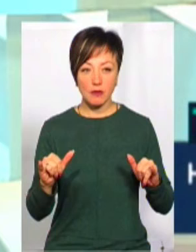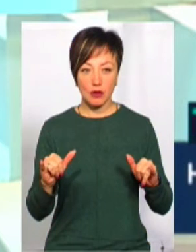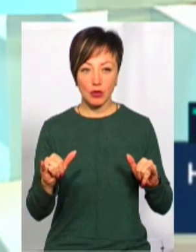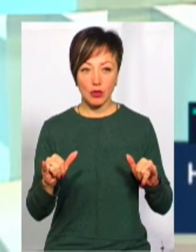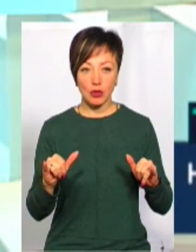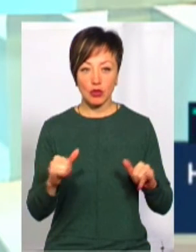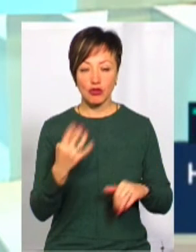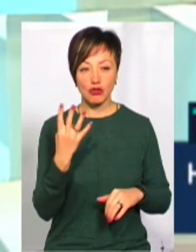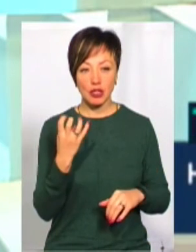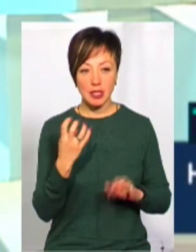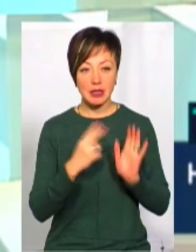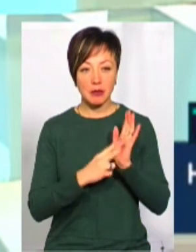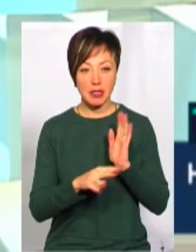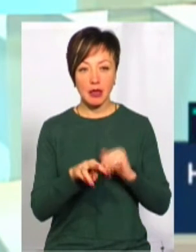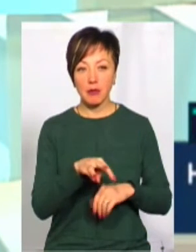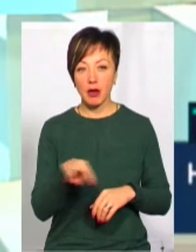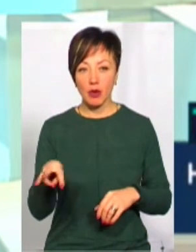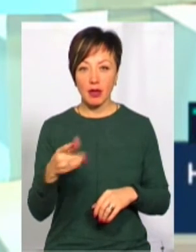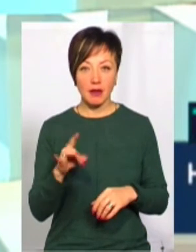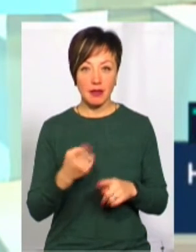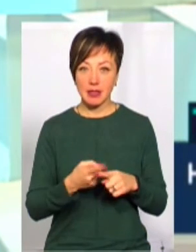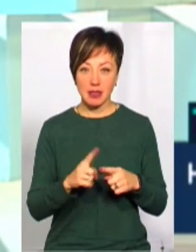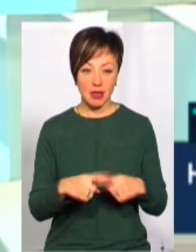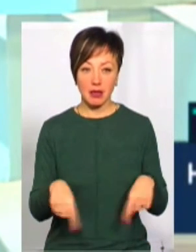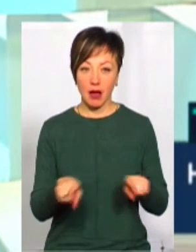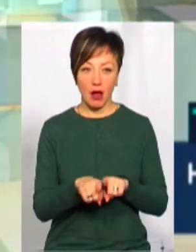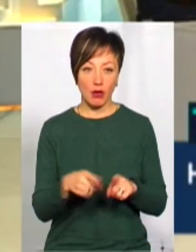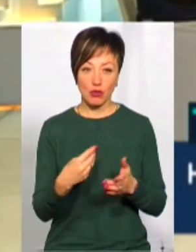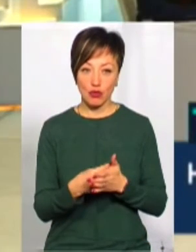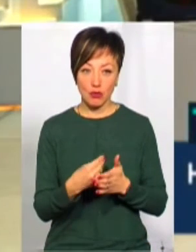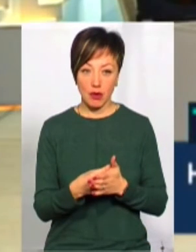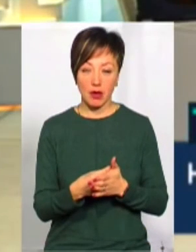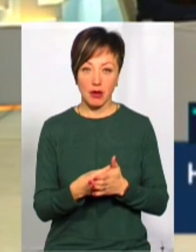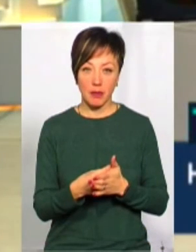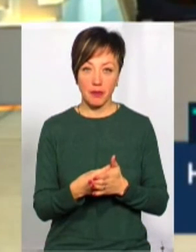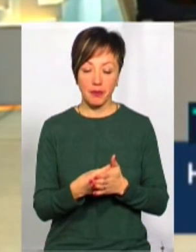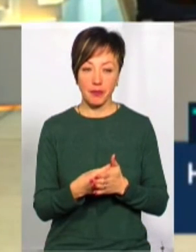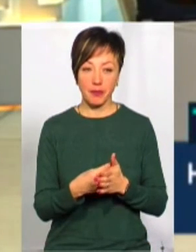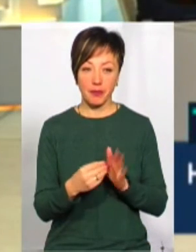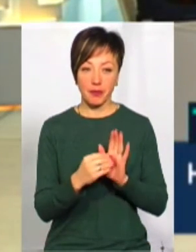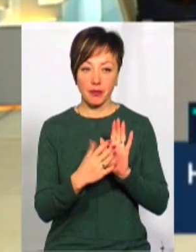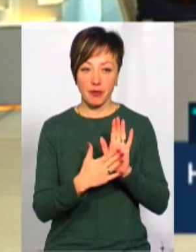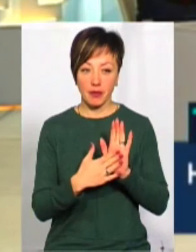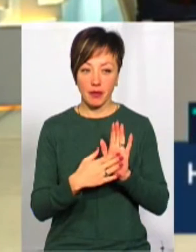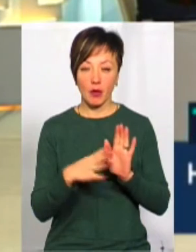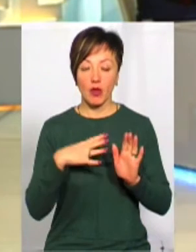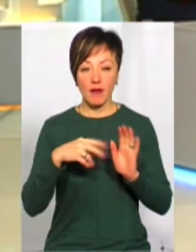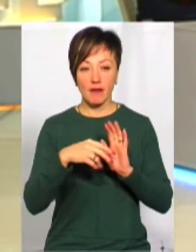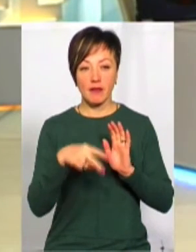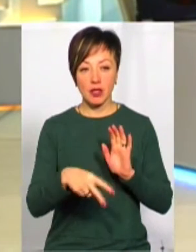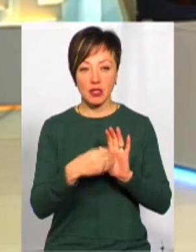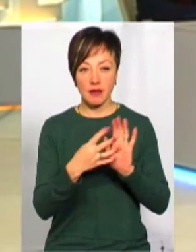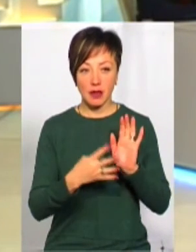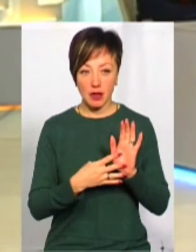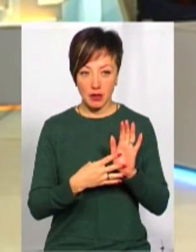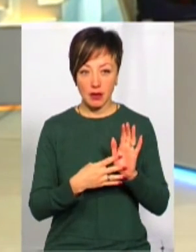в 470 мільйонів гривень, це така сума зазначена на 2019 рік, по суті.